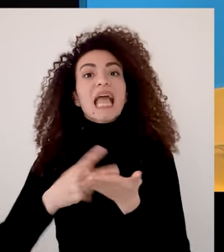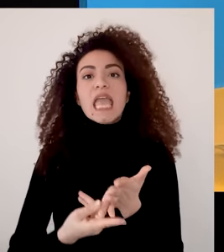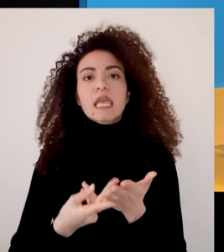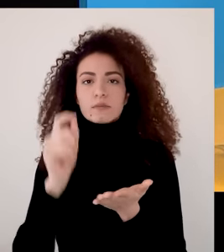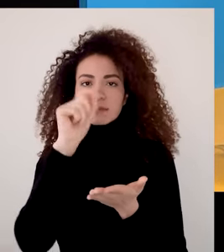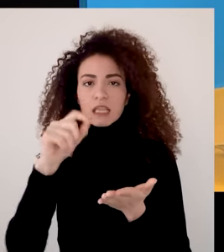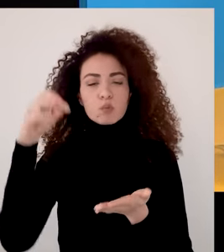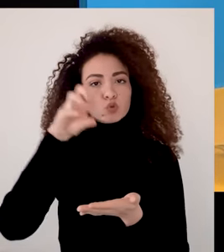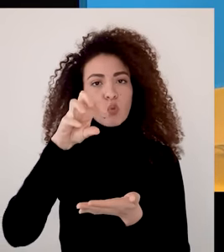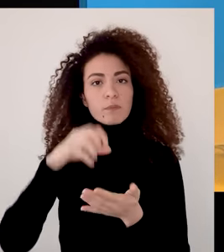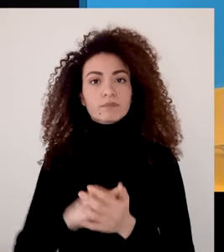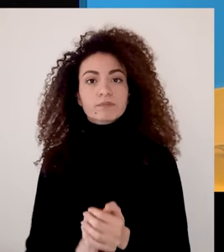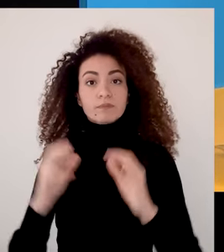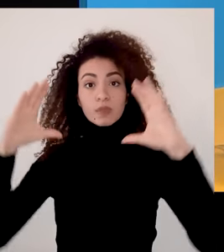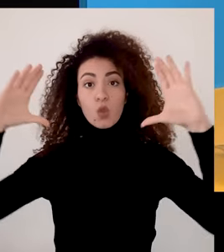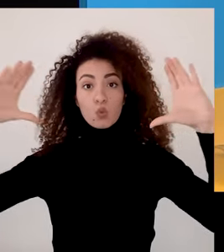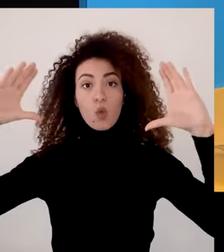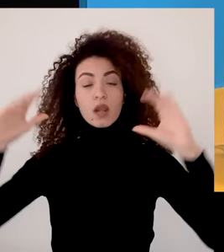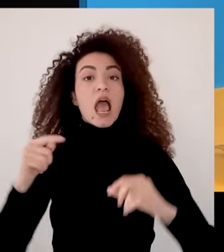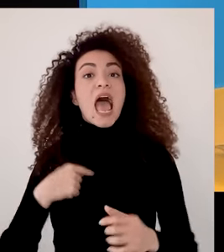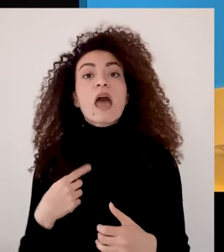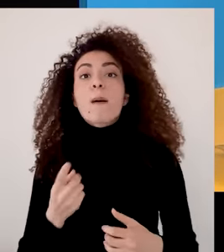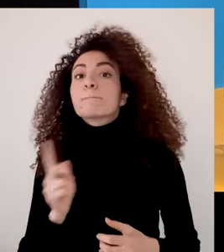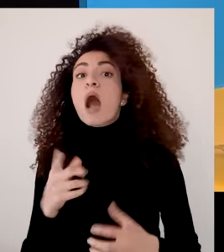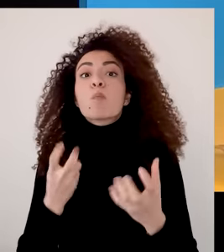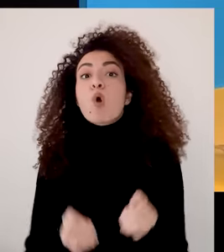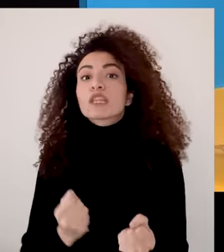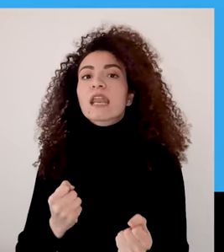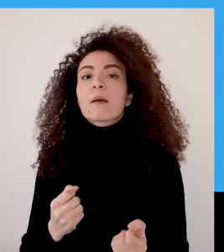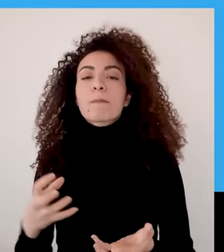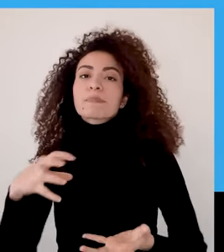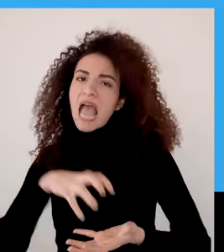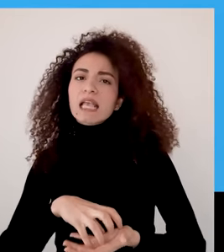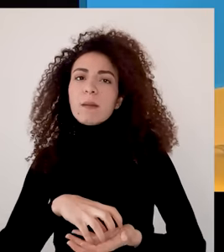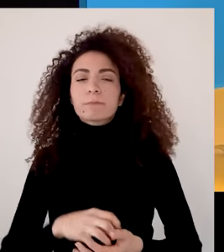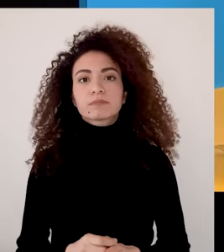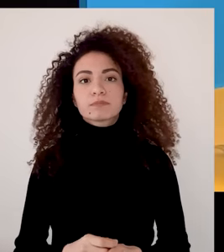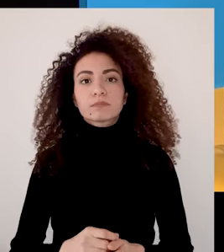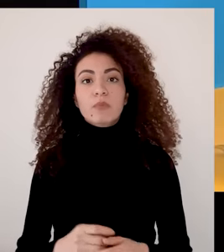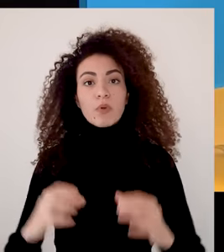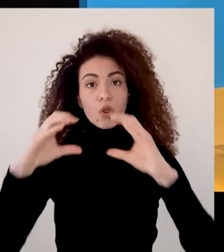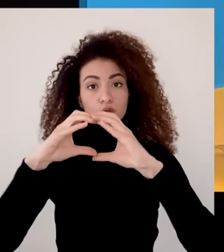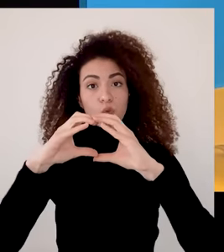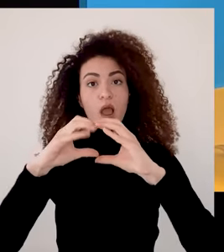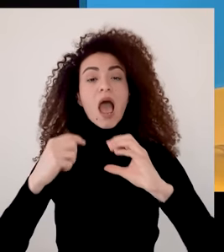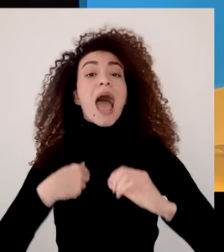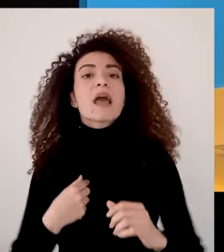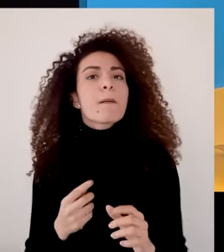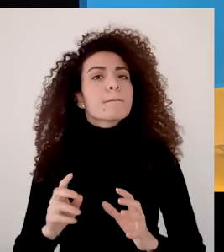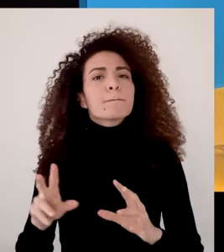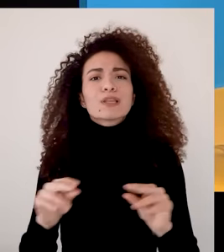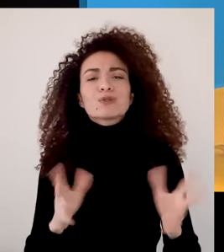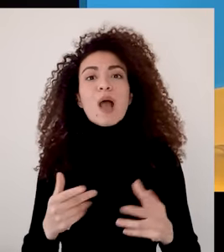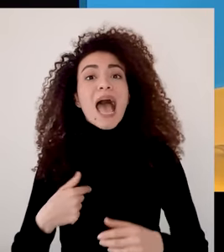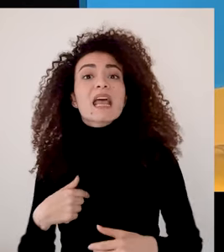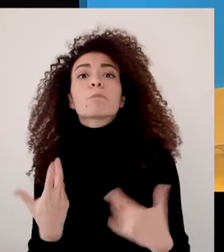الثانية بتحيطة بكتب بيكتب فيها الأمور اللي بيصعب التحكم فيها مثلا لا يمكنني التحكم بمفردي